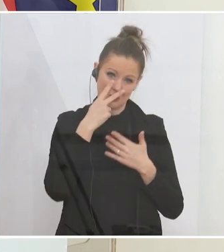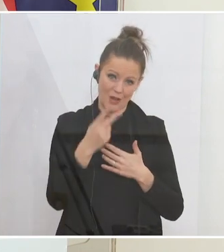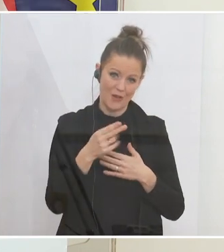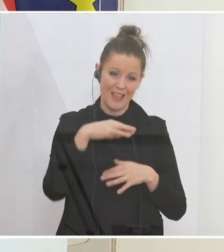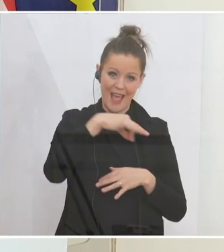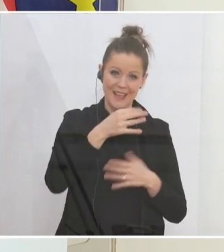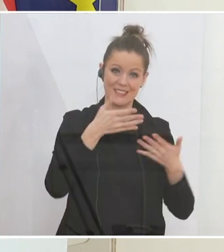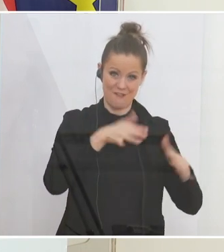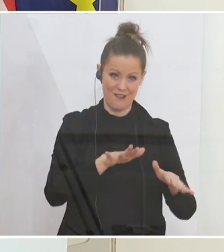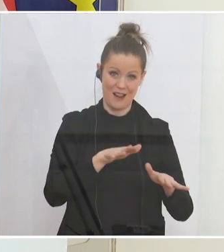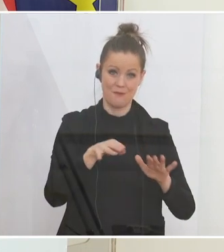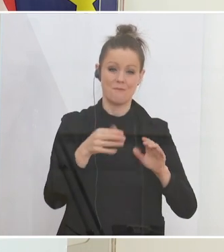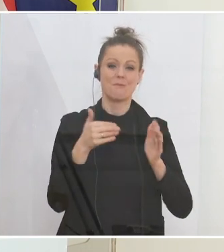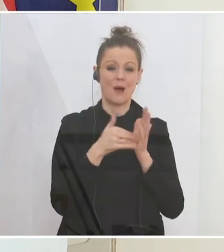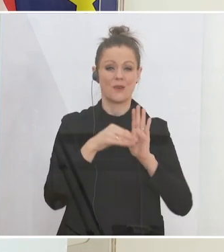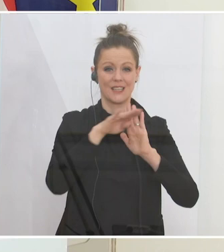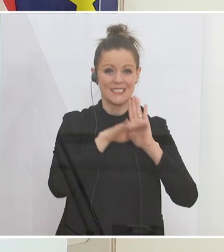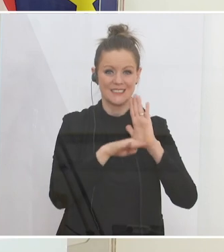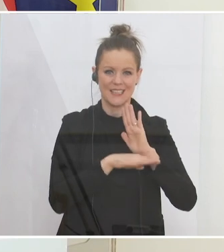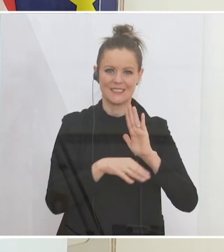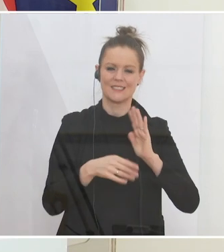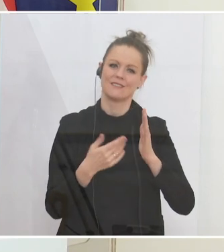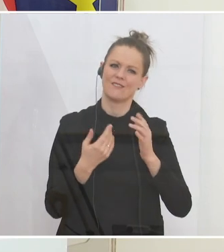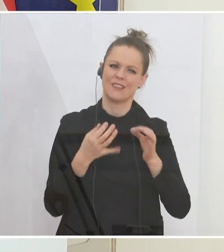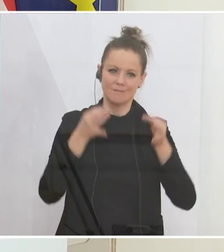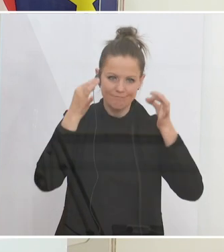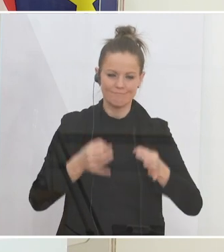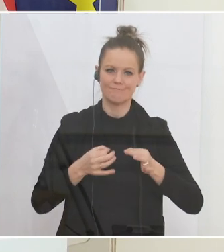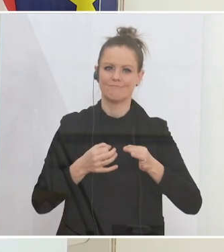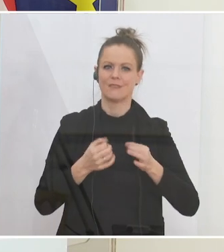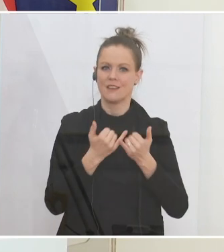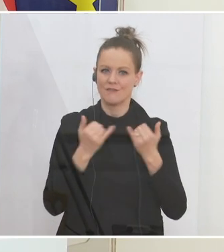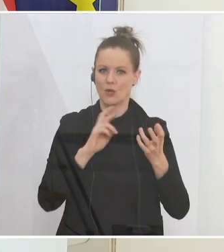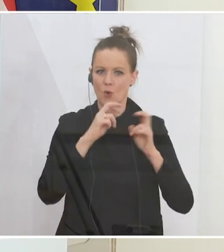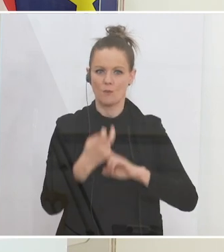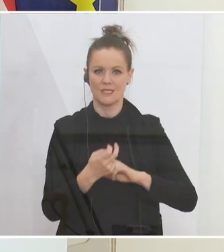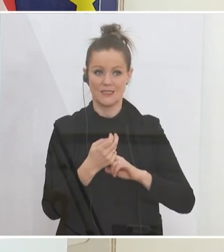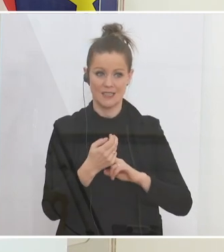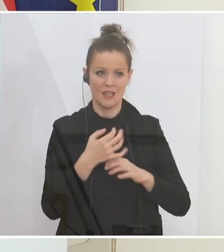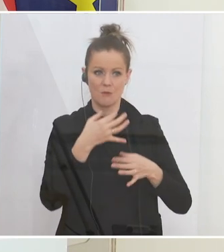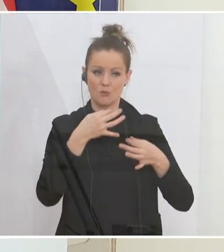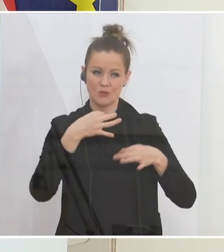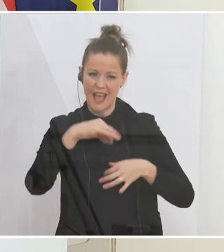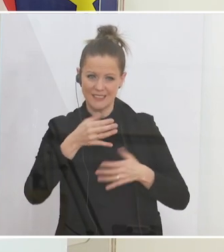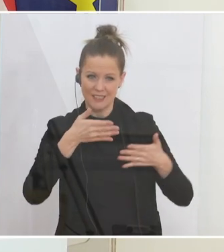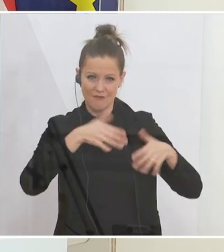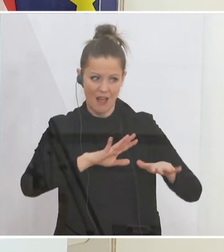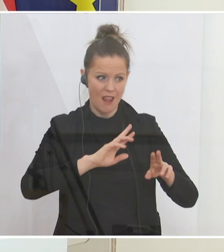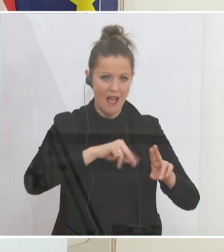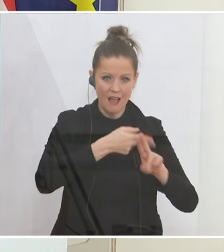Gesetzesregelung schaffen, die dem gerecht wird. Zur Tuning-Szene. Ich glaube, da ist einfach auch diese